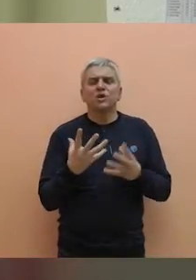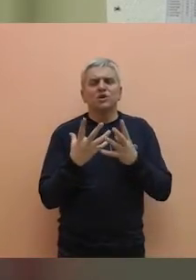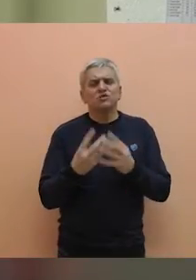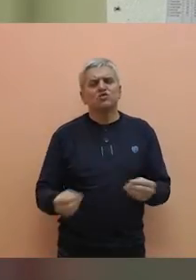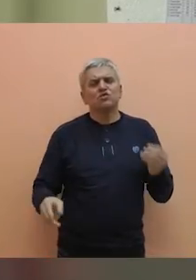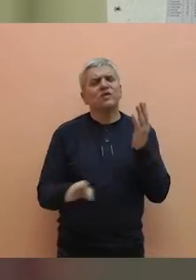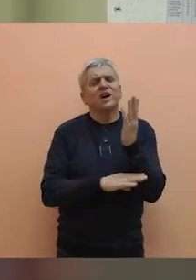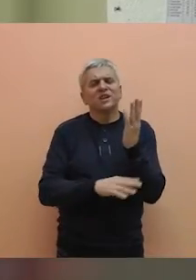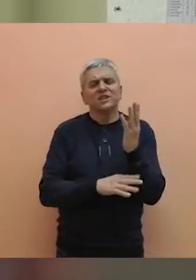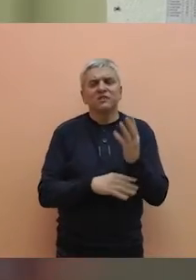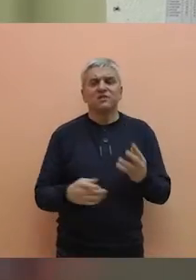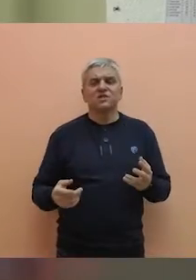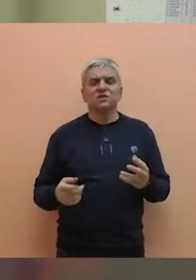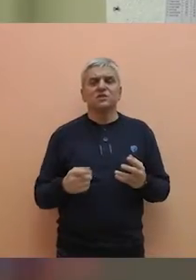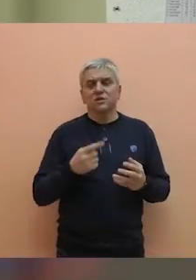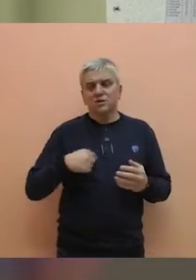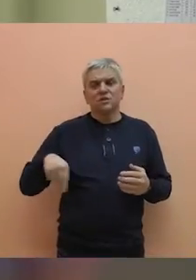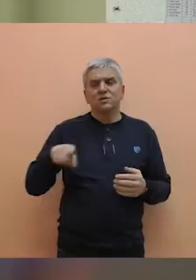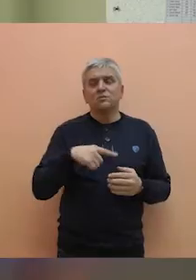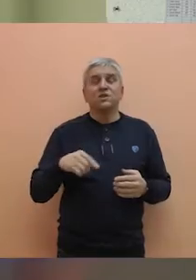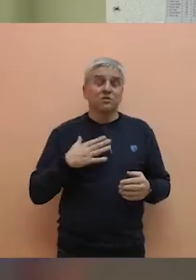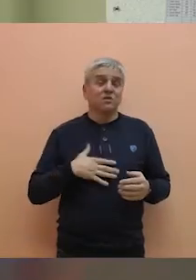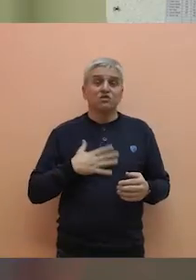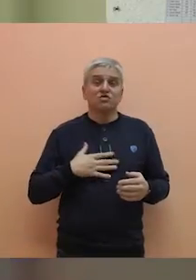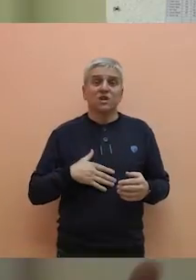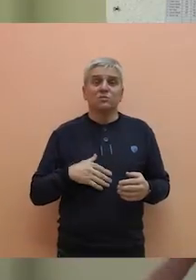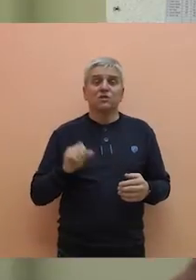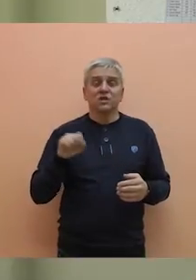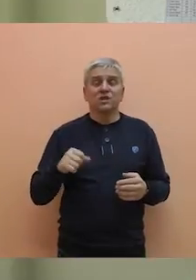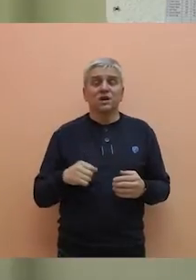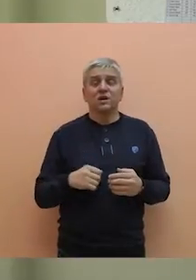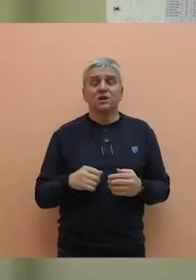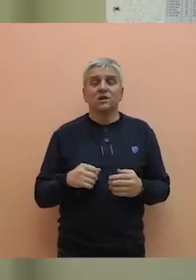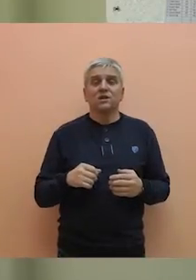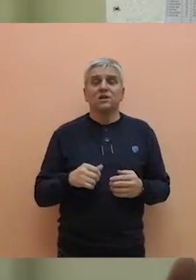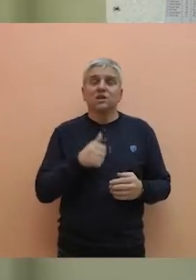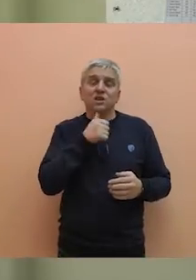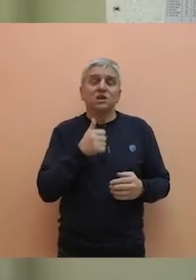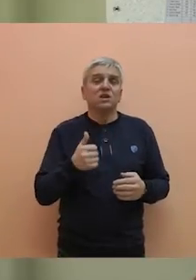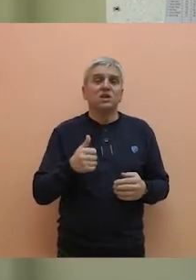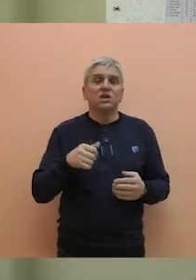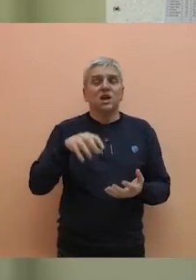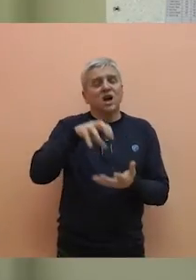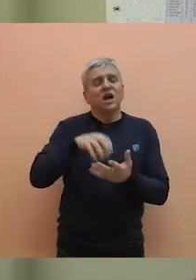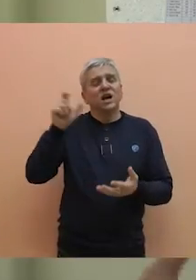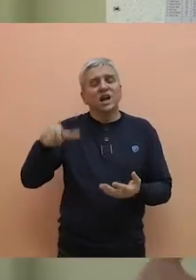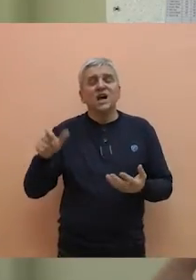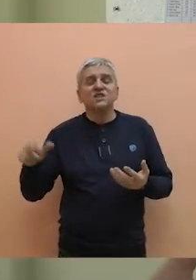i jesmo mi veoma voljni da izađemo u suhustret i građanima